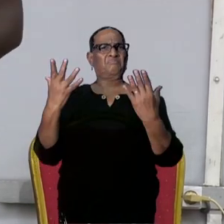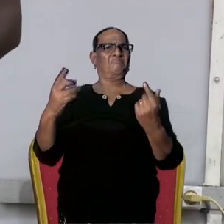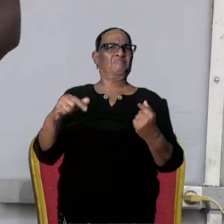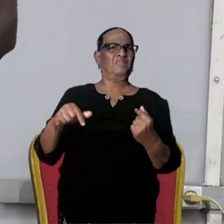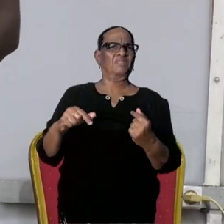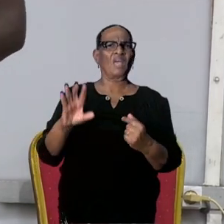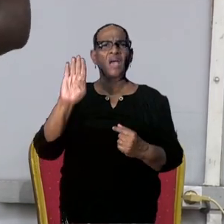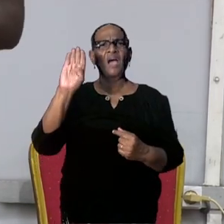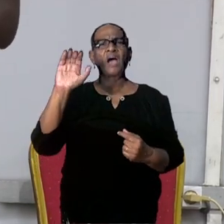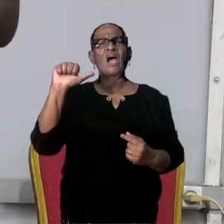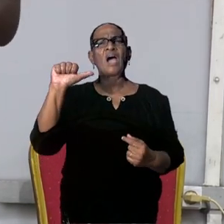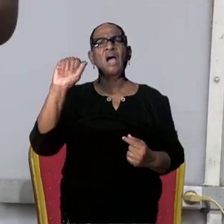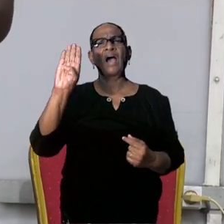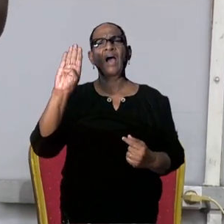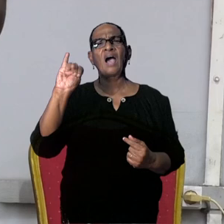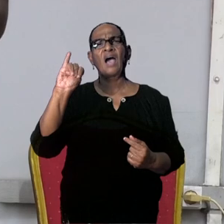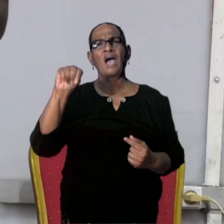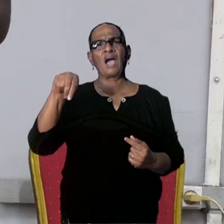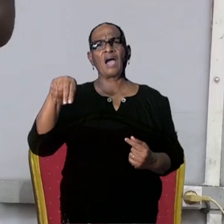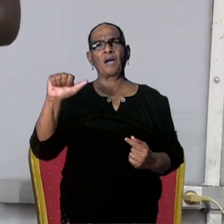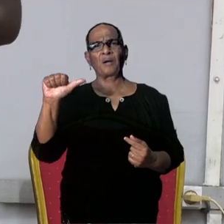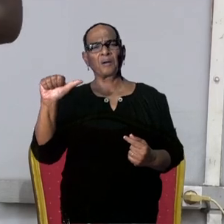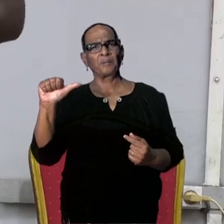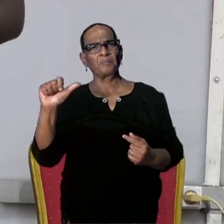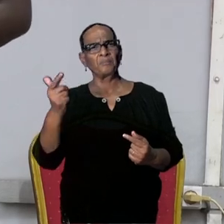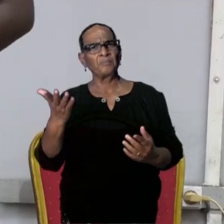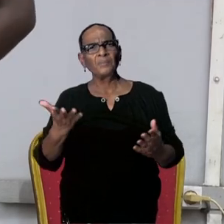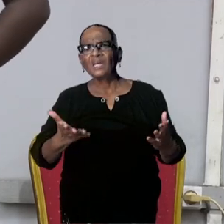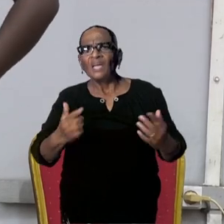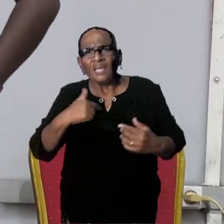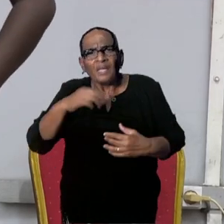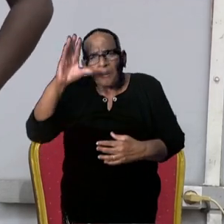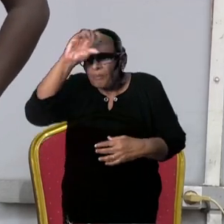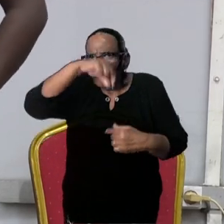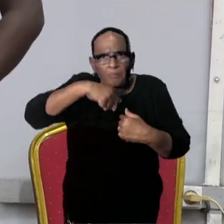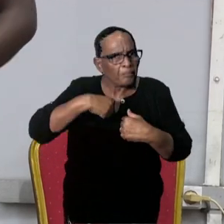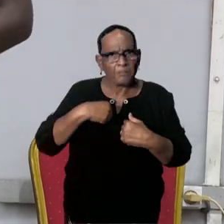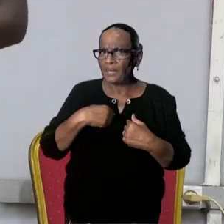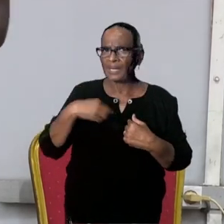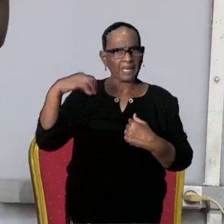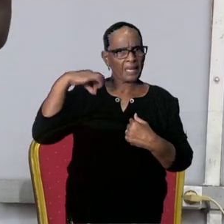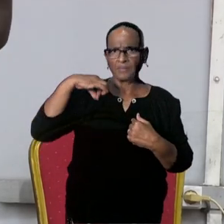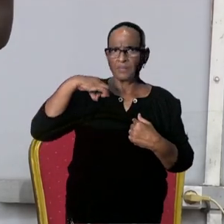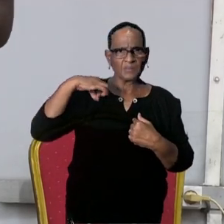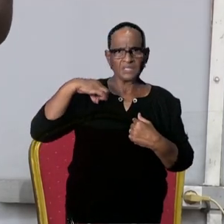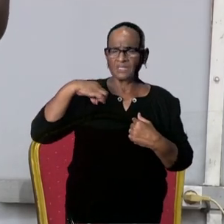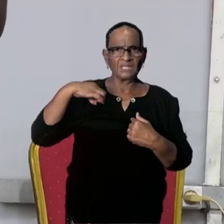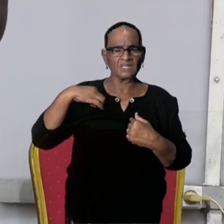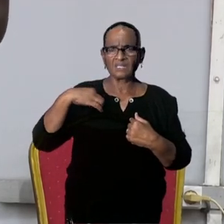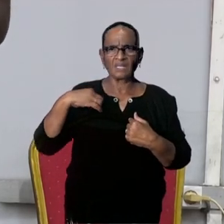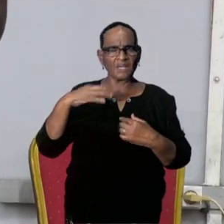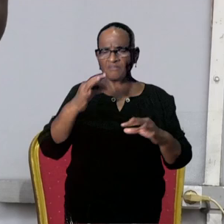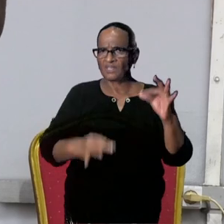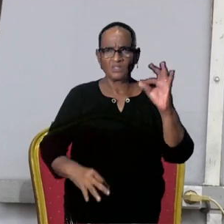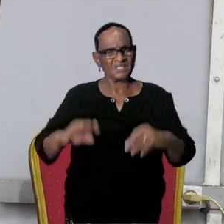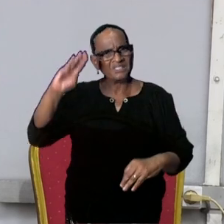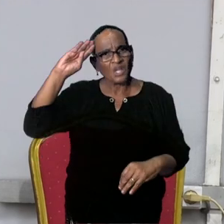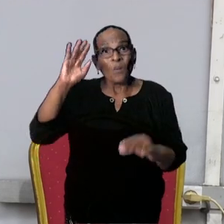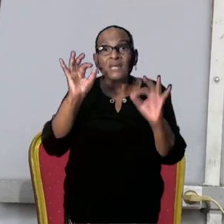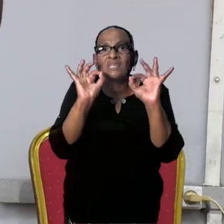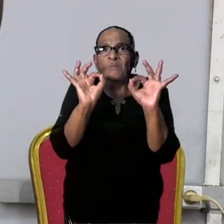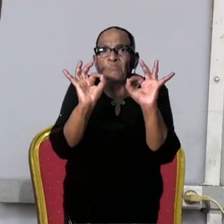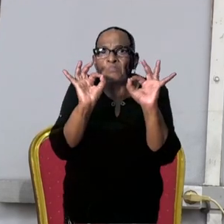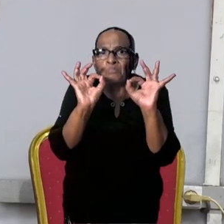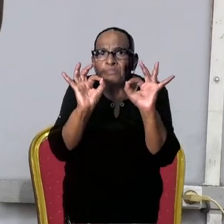wat er op Albina gebeurt. Ik heb niet kunnen begrijpen van de minister van Justitie en Politie wat er concreet,